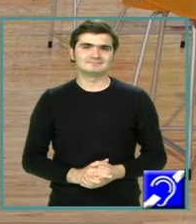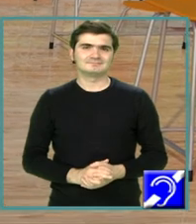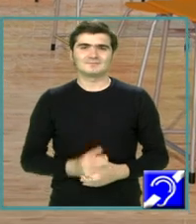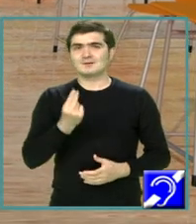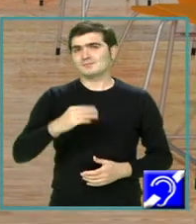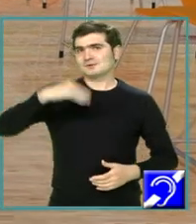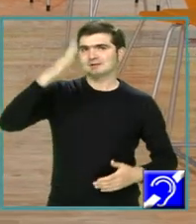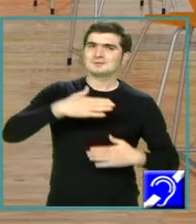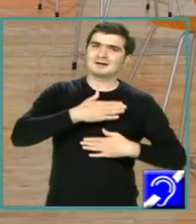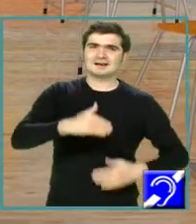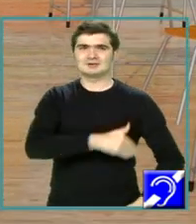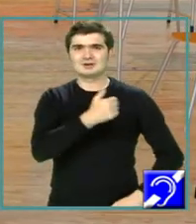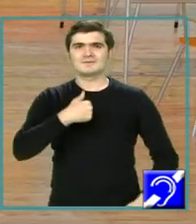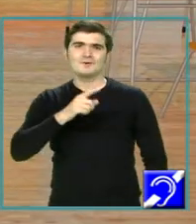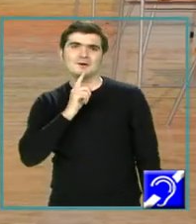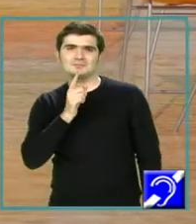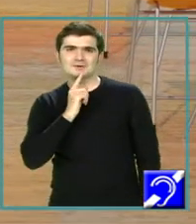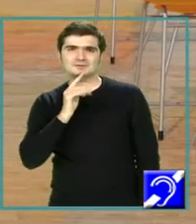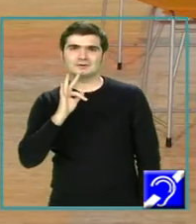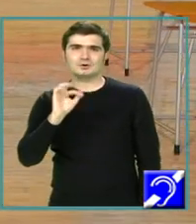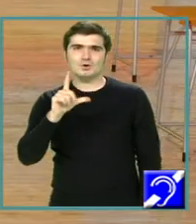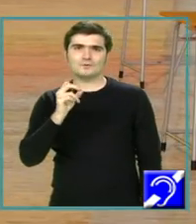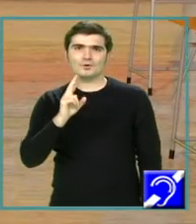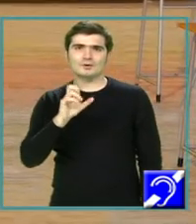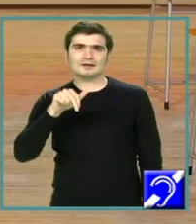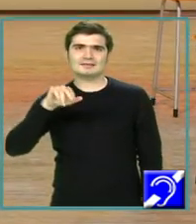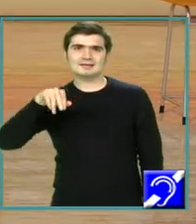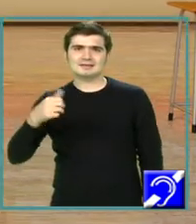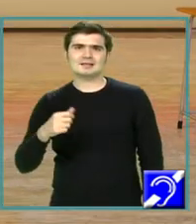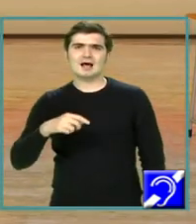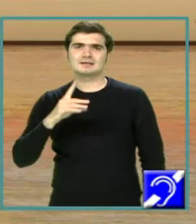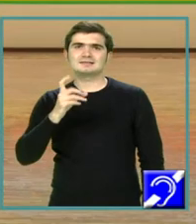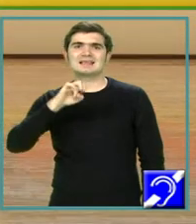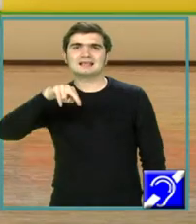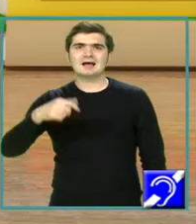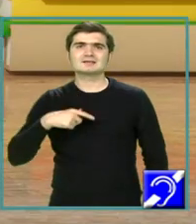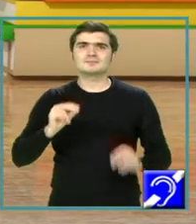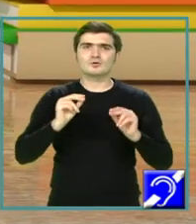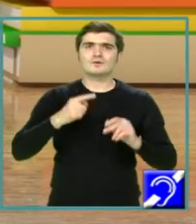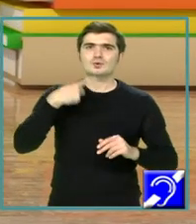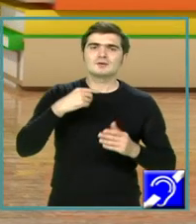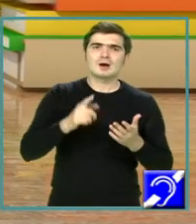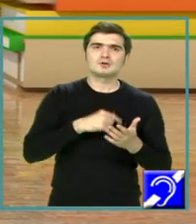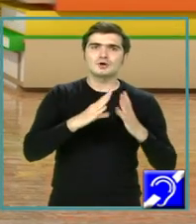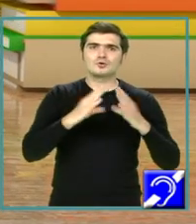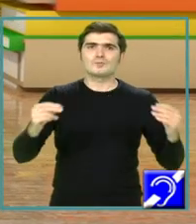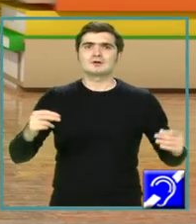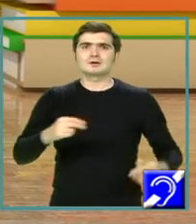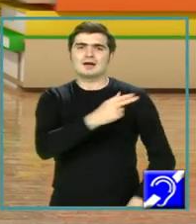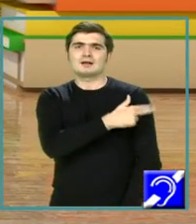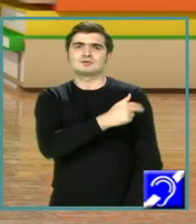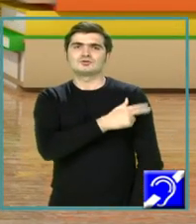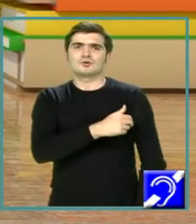Bună ziua, dragi elevi! Numele meu este Florentina Dina și sunt profesor de limba și literatura română la Colegiul Tehnic de